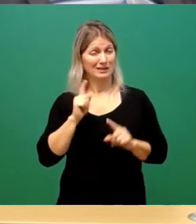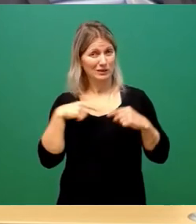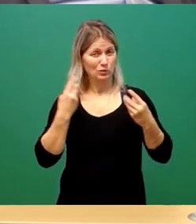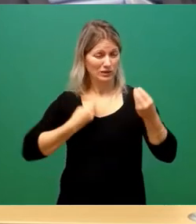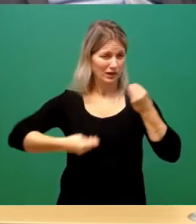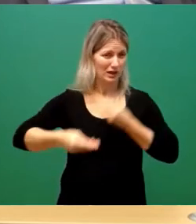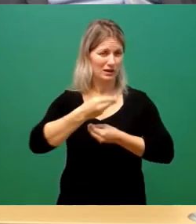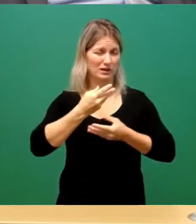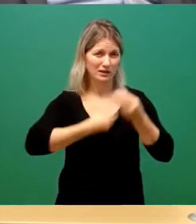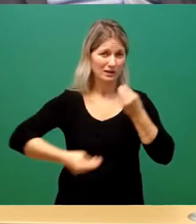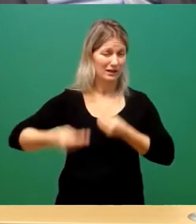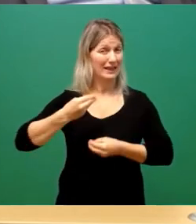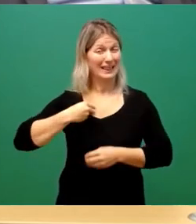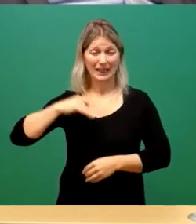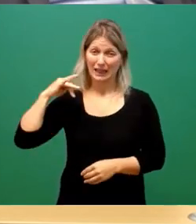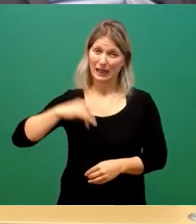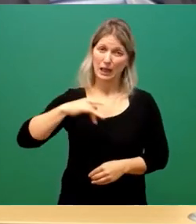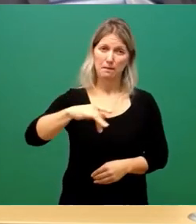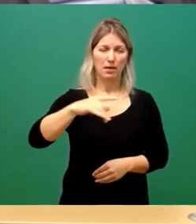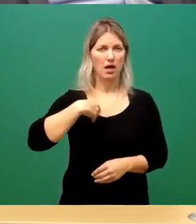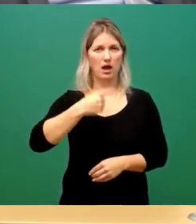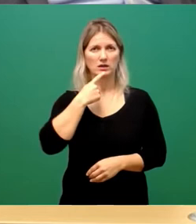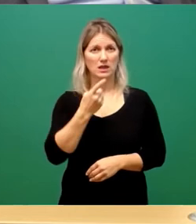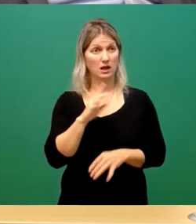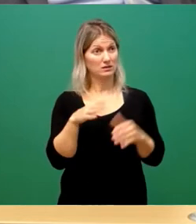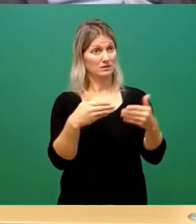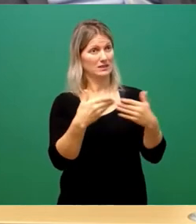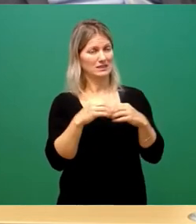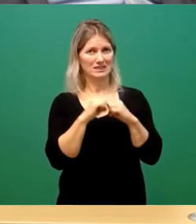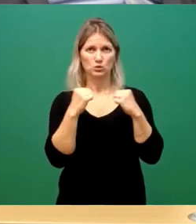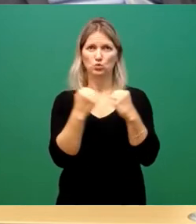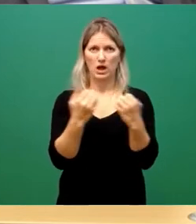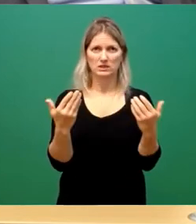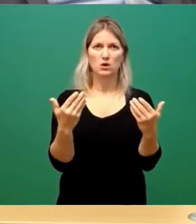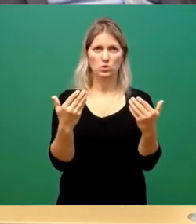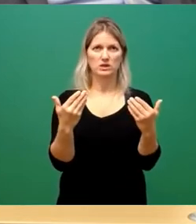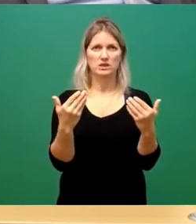Er ist in diesen Situationen, wo die